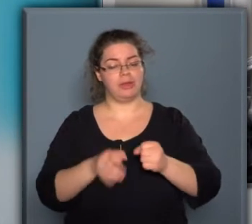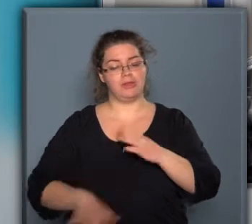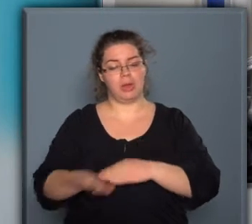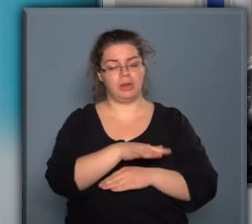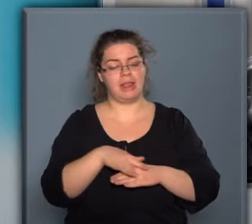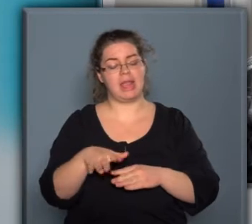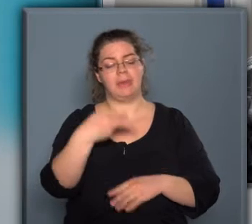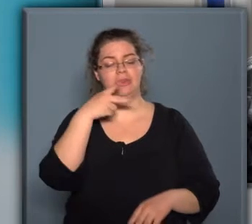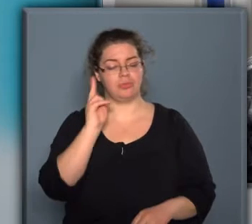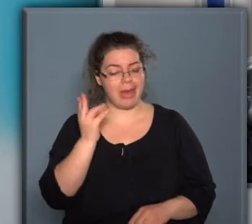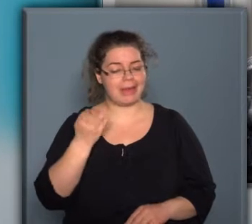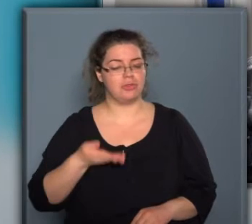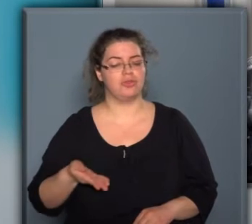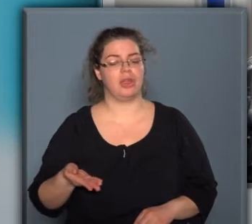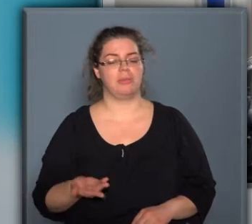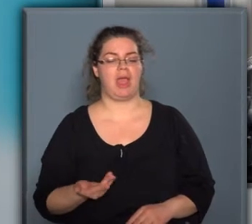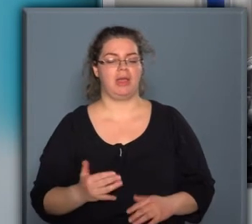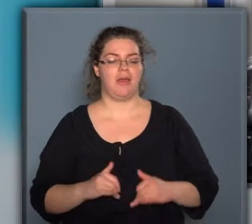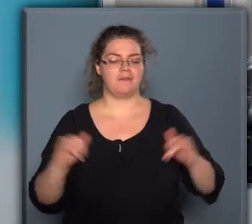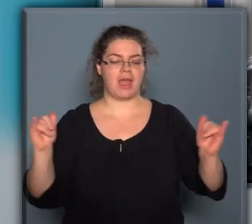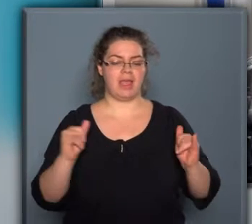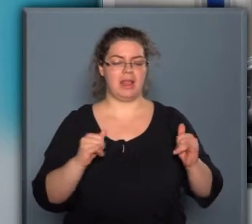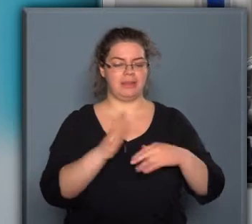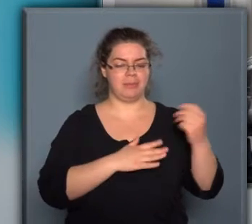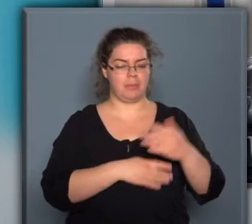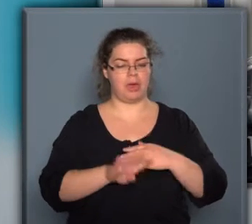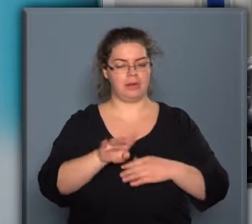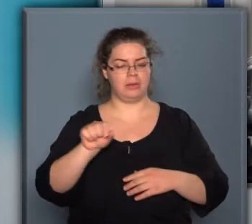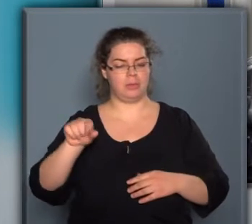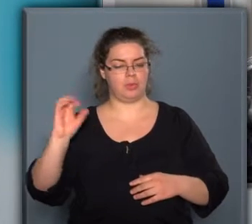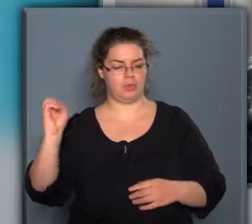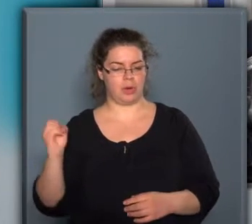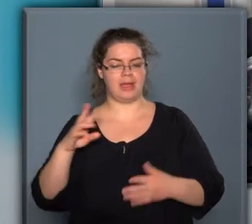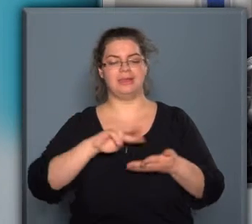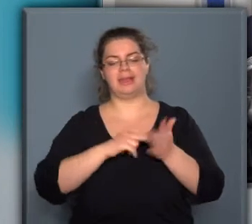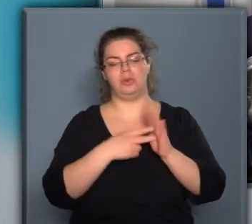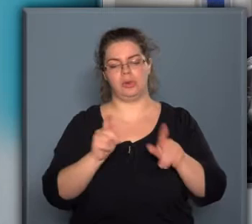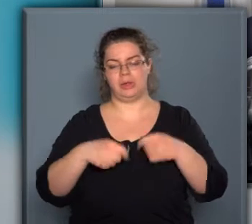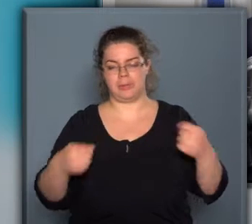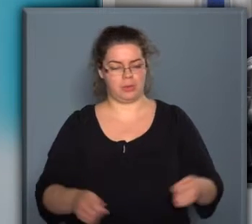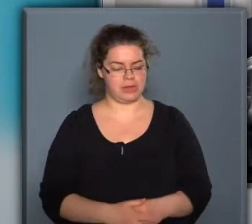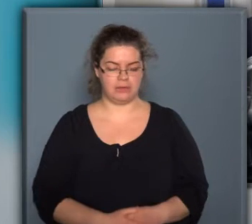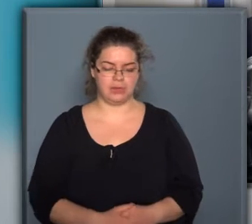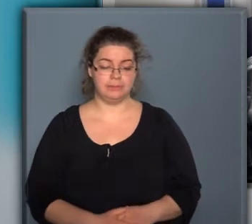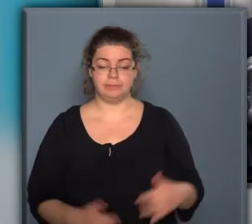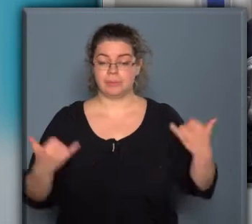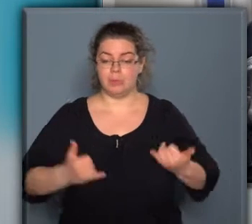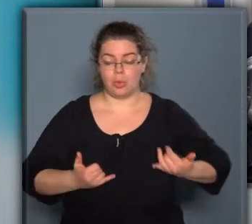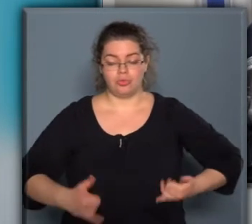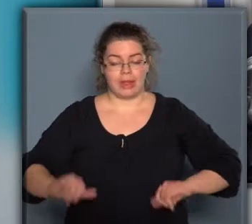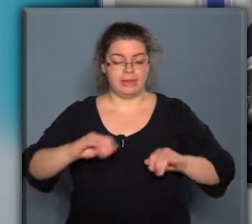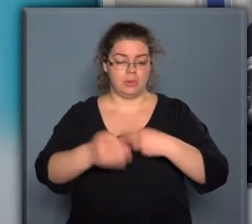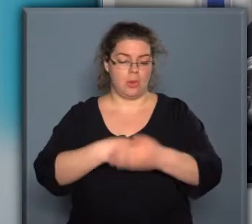környezetben ismerhessék meg a fejletipar 4.0 technológiai megoldásokat. A most